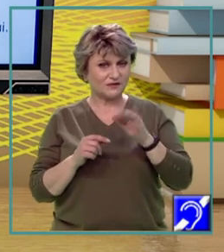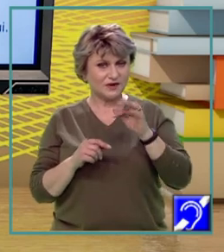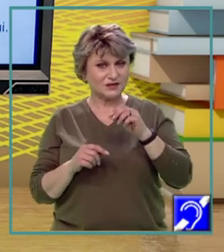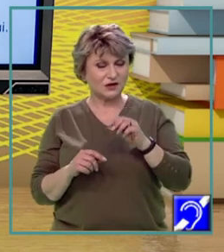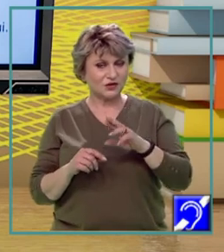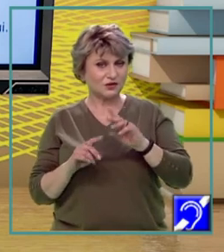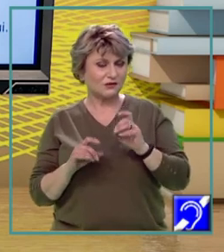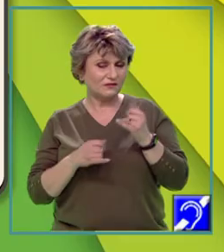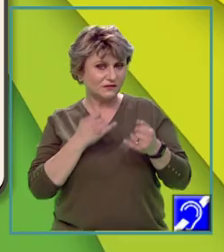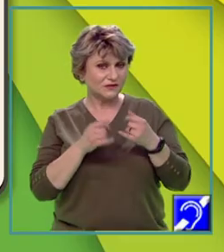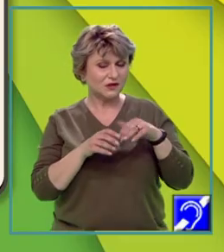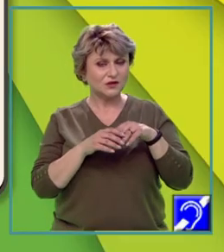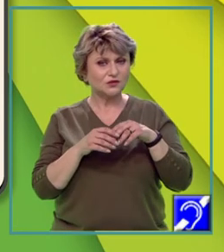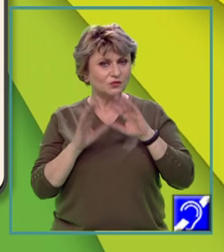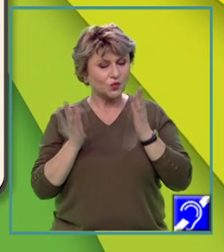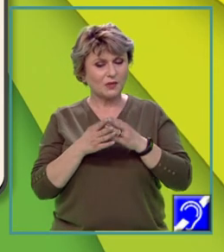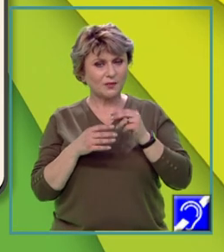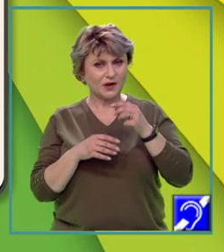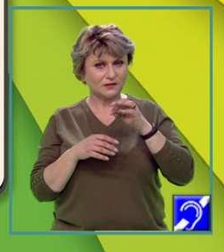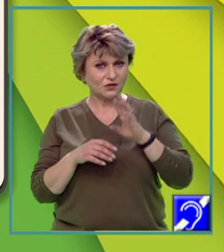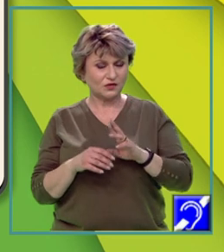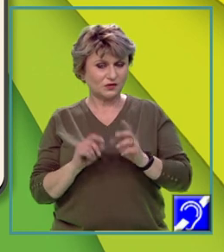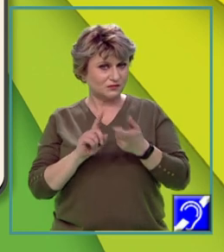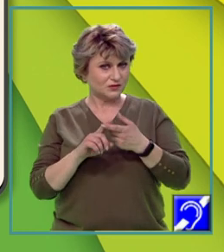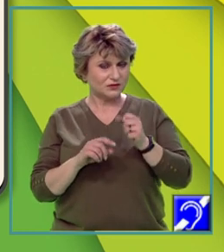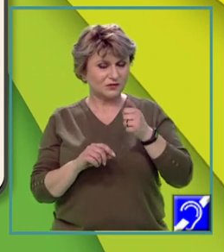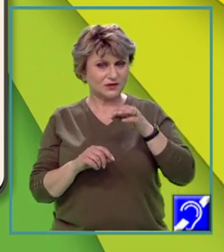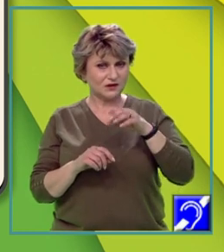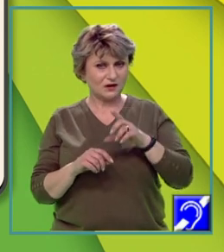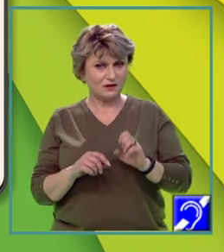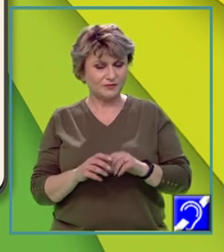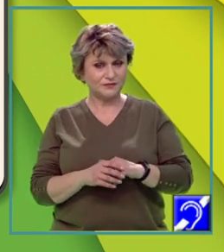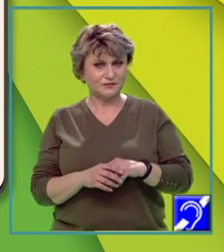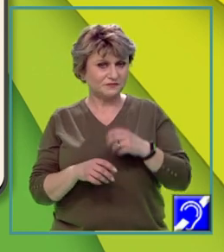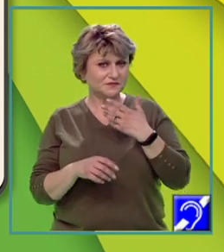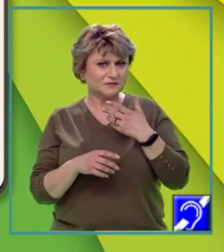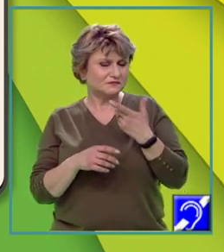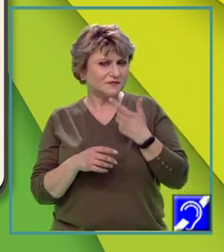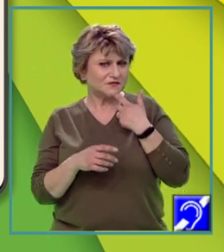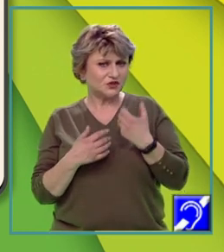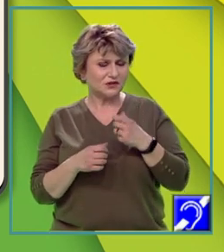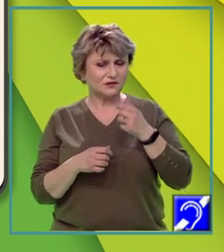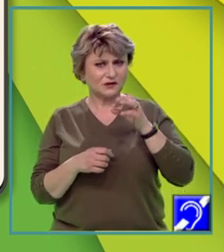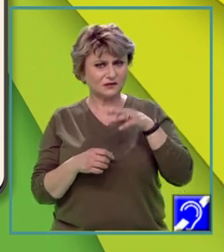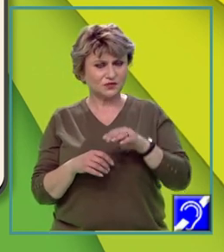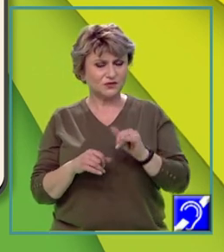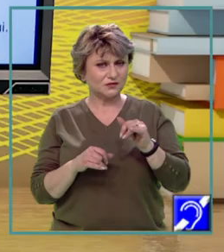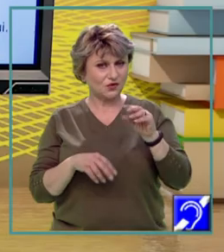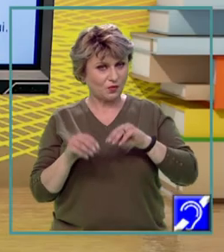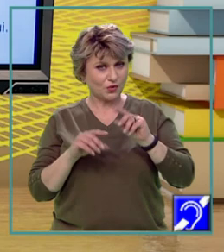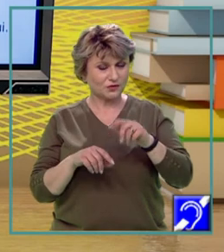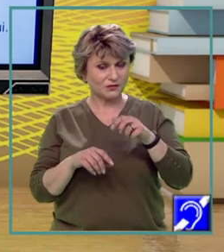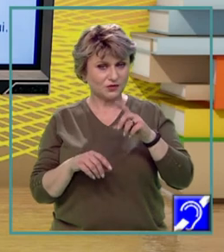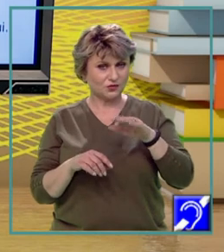vegetație în lumea plantelor. În sfârșit, relațiile spațiale se referă la interacțiunile dintre componentele